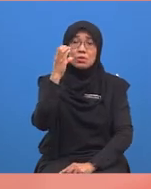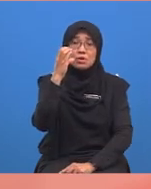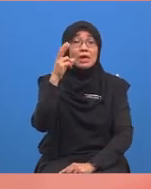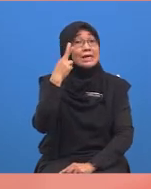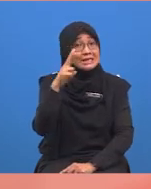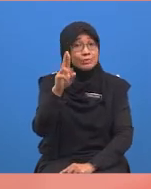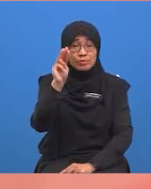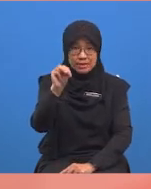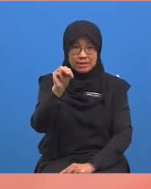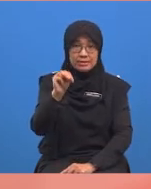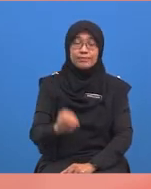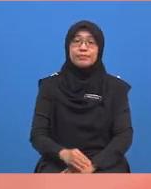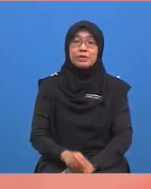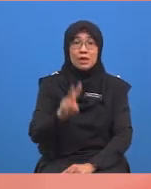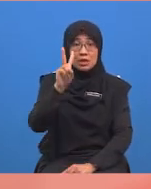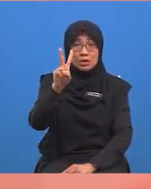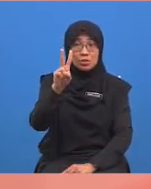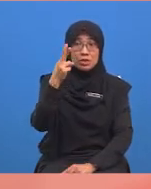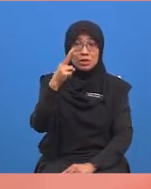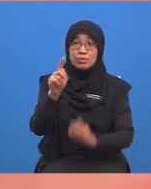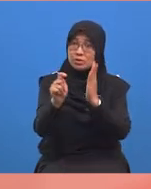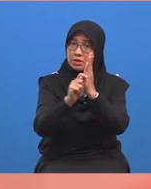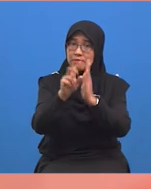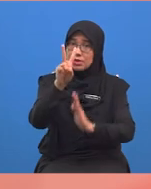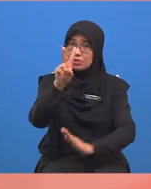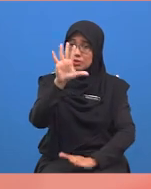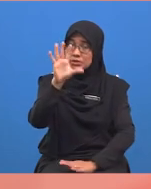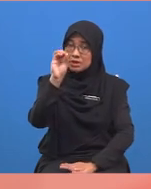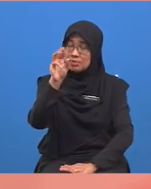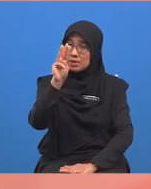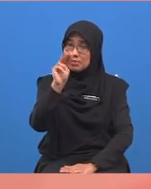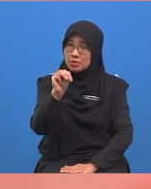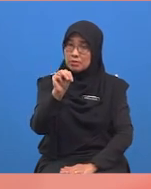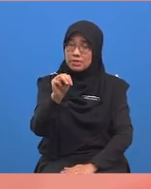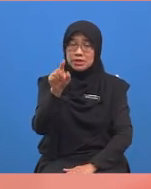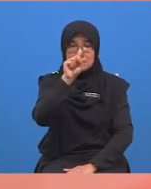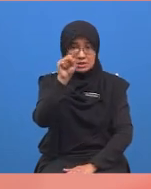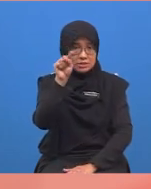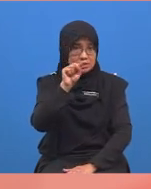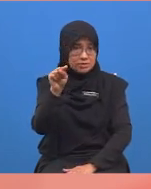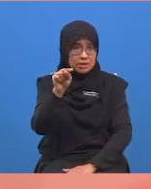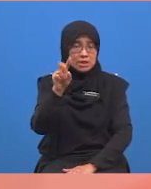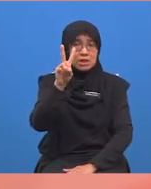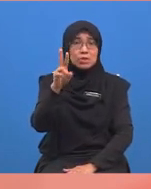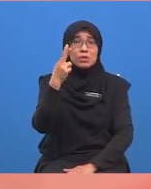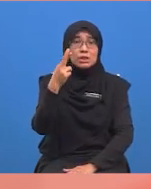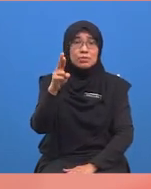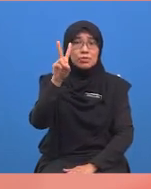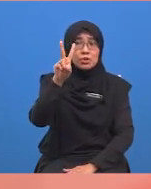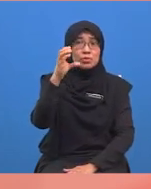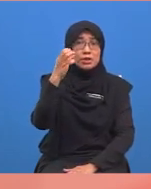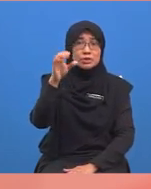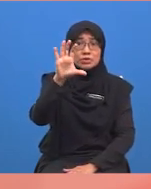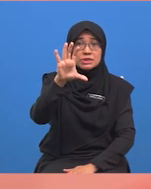dua ribu meter. Dua ribu tambah dua ratus lima puluh meter sama dengan dua